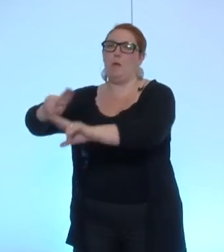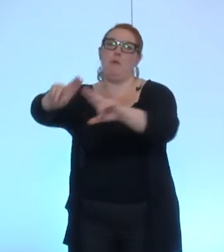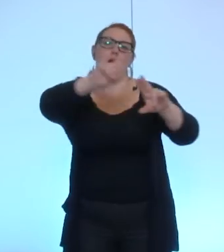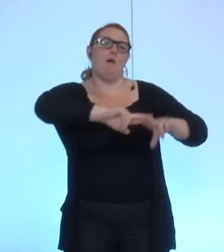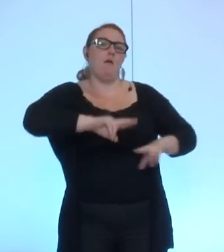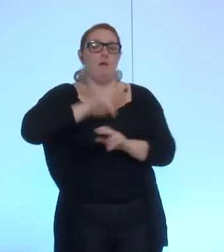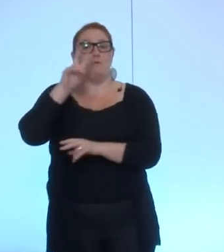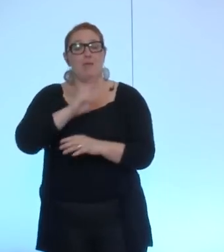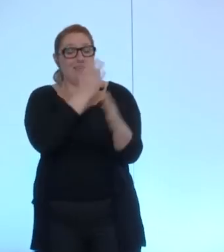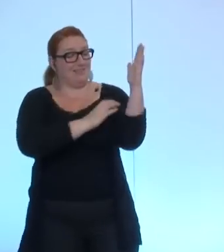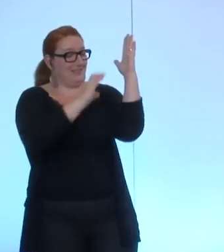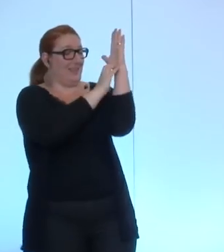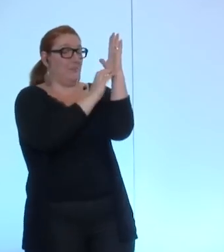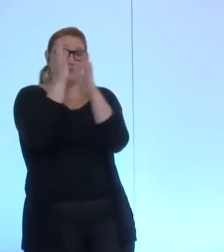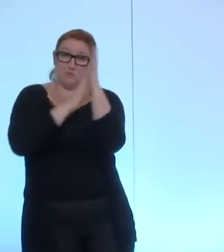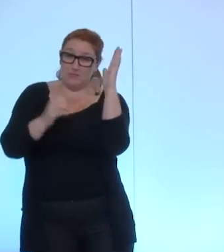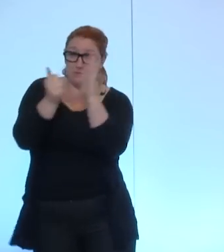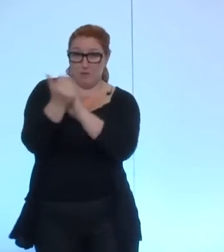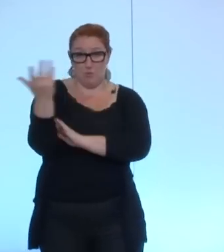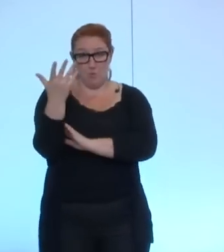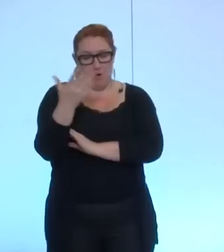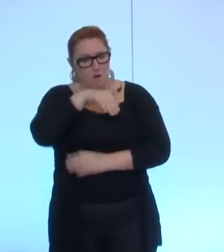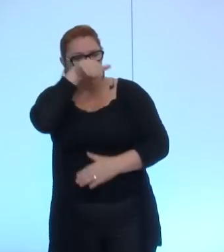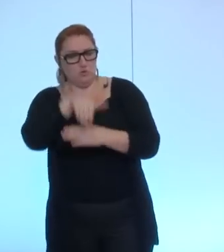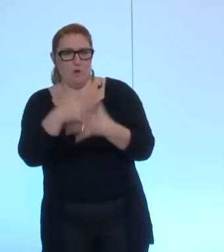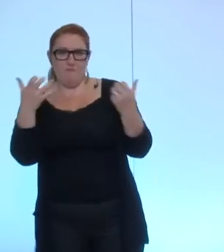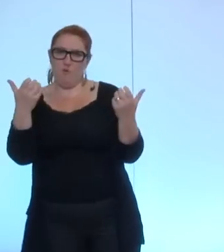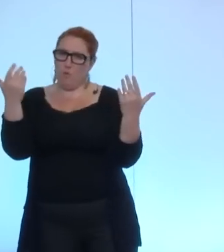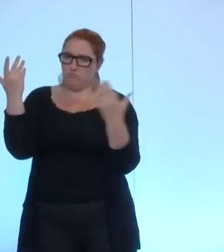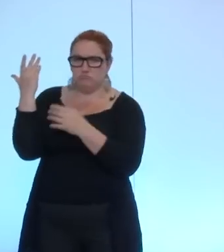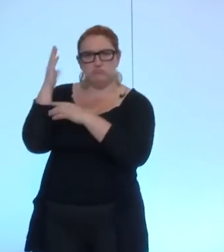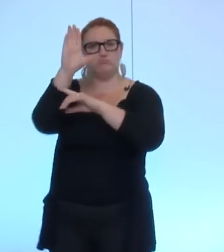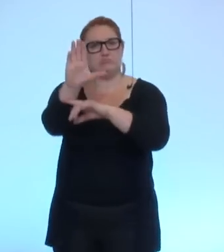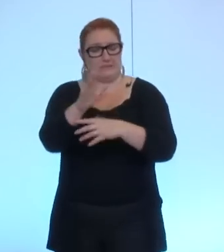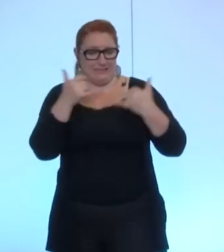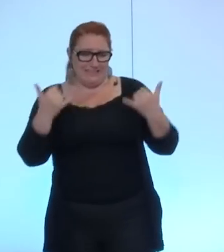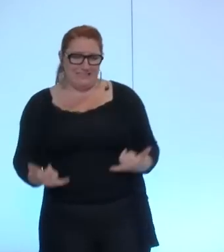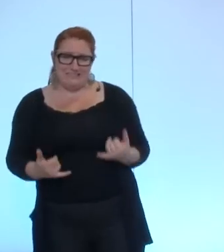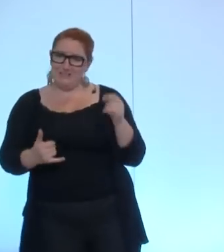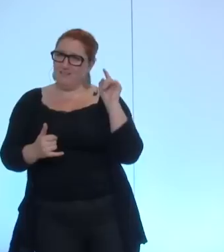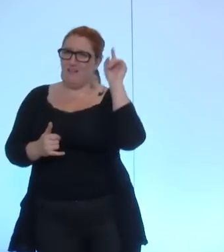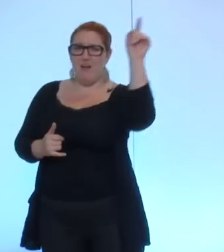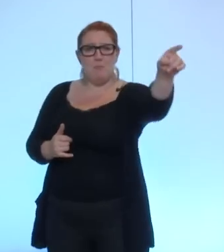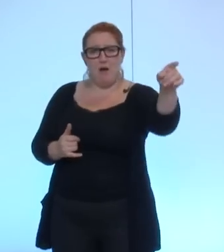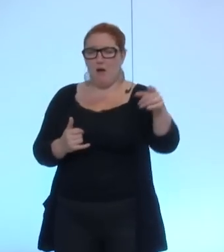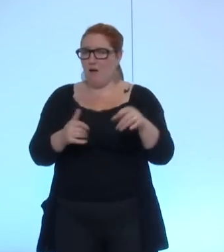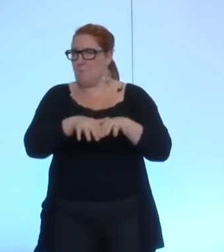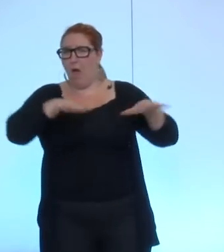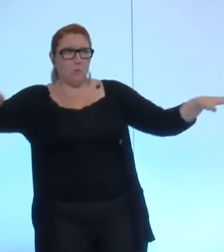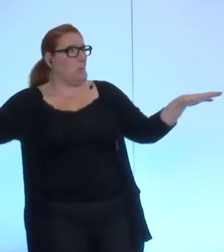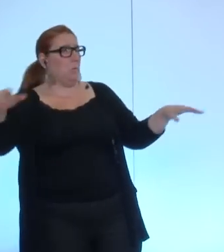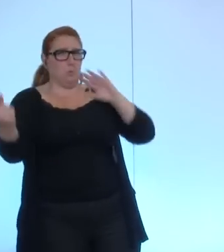ce que nous voulons porter ce soir ici et là-bas partout et toujours c'est l'espoir